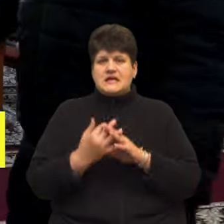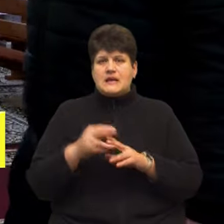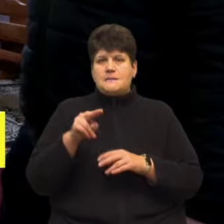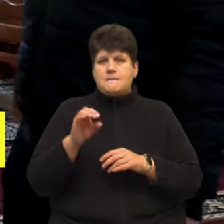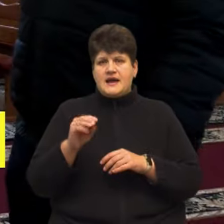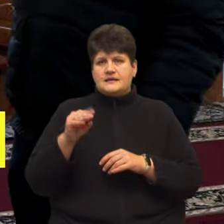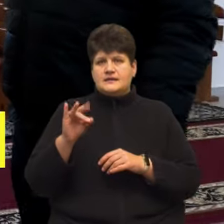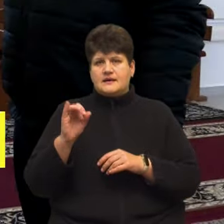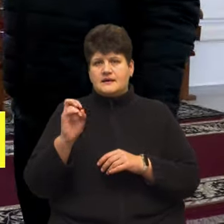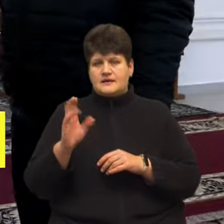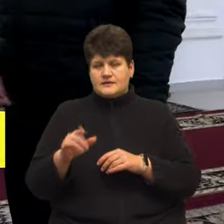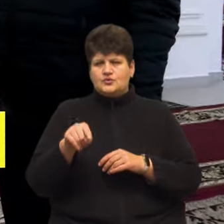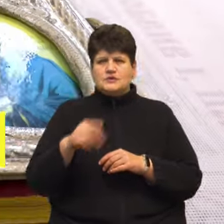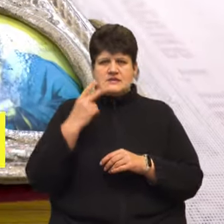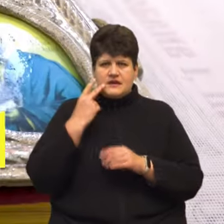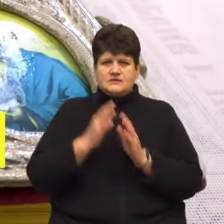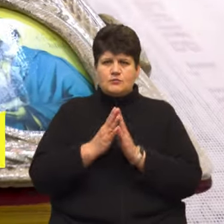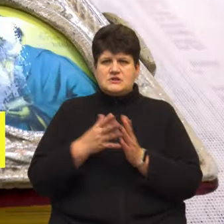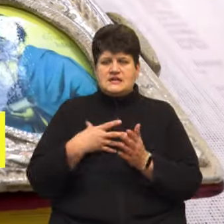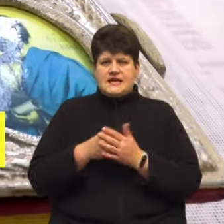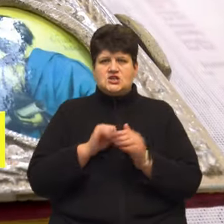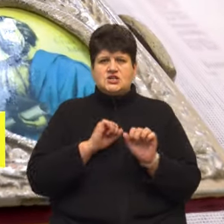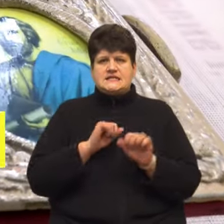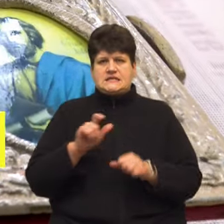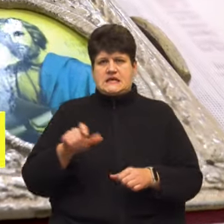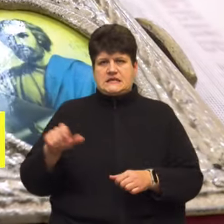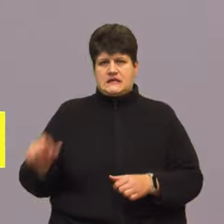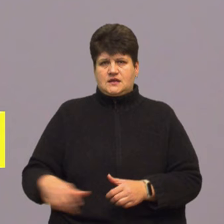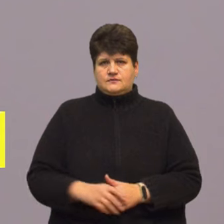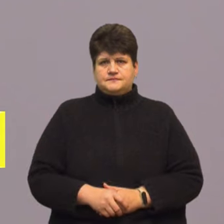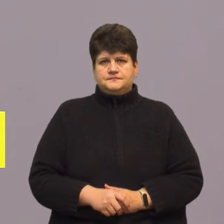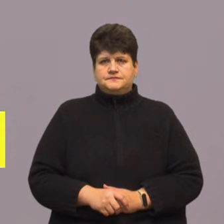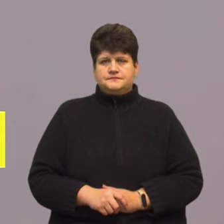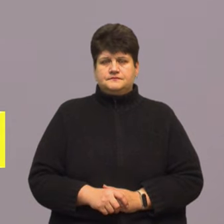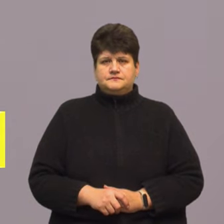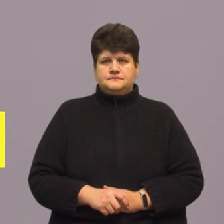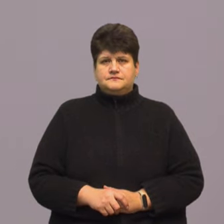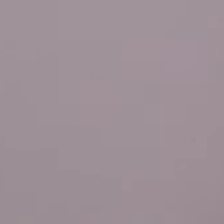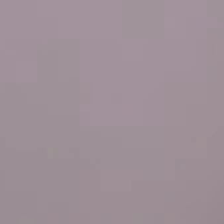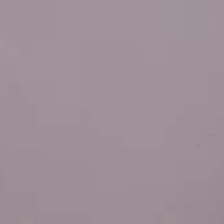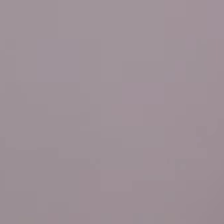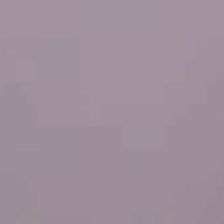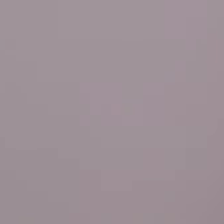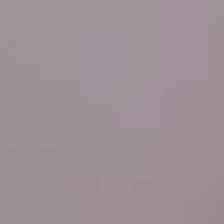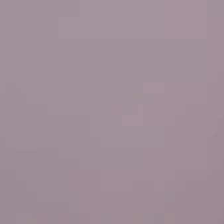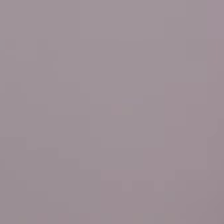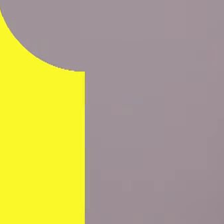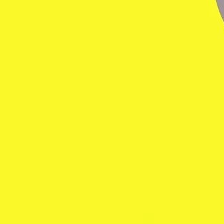завжди молиться за наших захисників. Богдана Савицька, Оксана Галіяш, Суспільні новини, Тернопільщина.